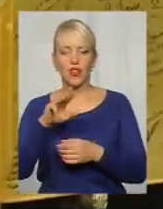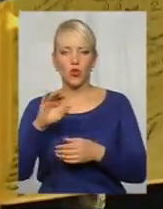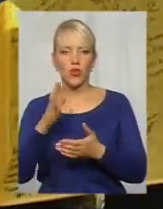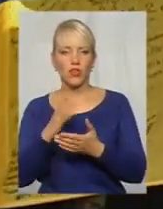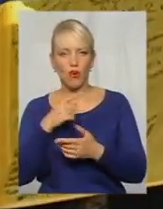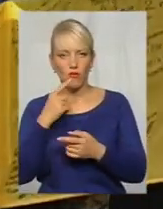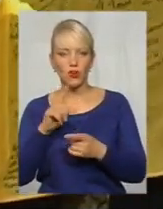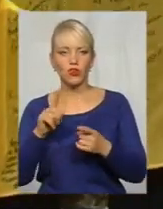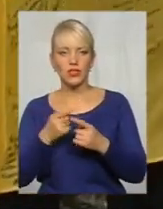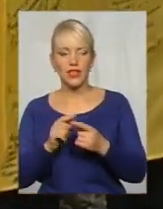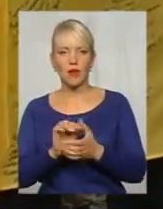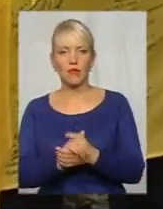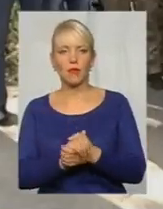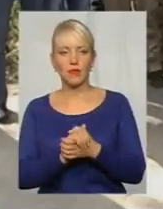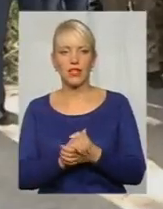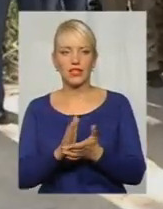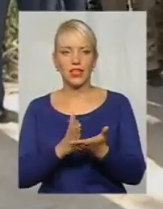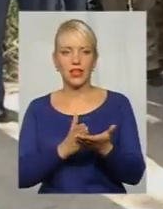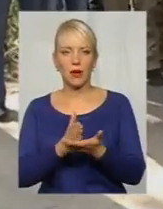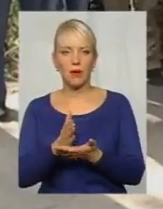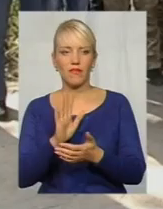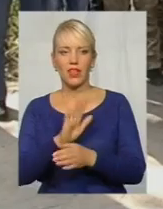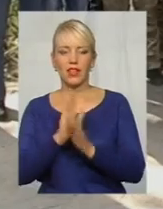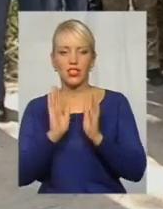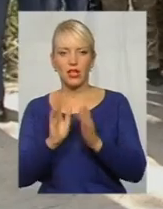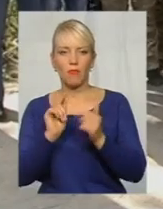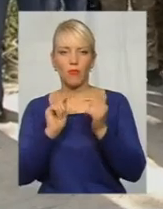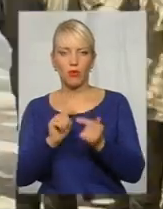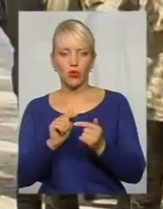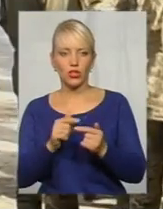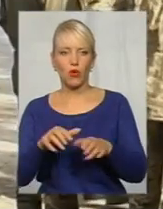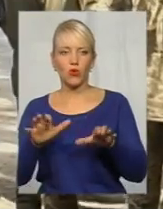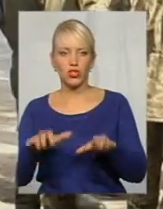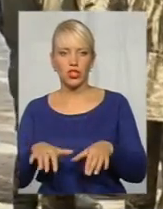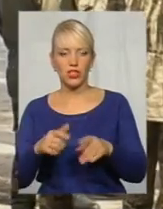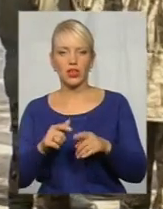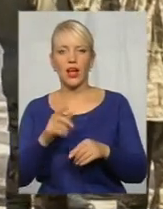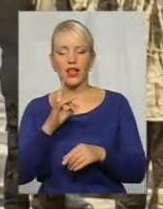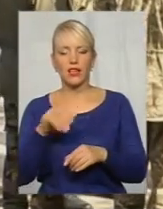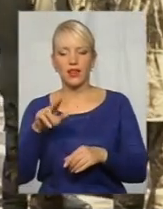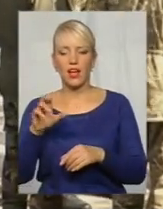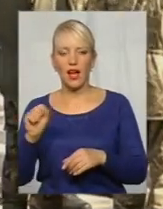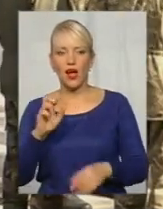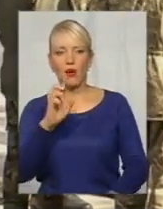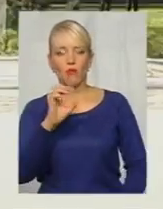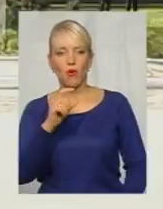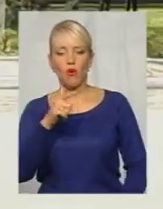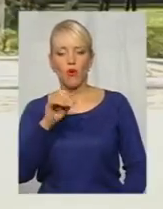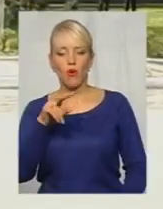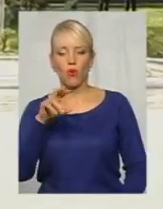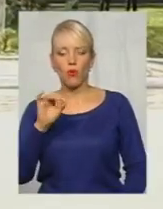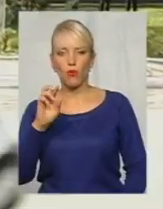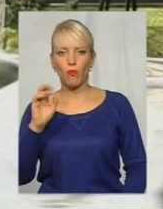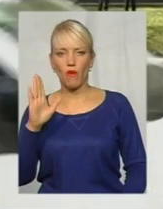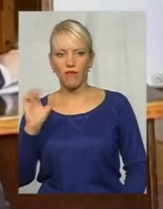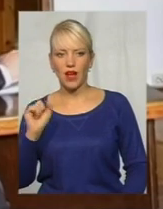направлена не лише проти екс-очільника Красилівської РДА, але й суду. Мовляв, суддя Лариса Боголюбова, котра веде цю справу, і Петро Арсенюк перебувають